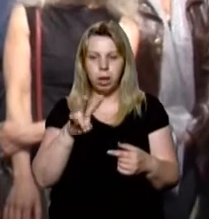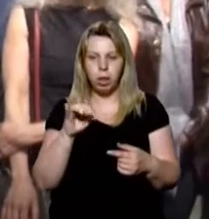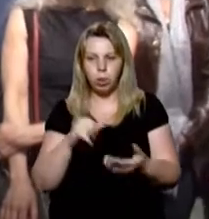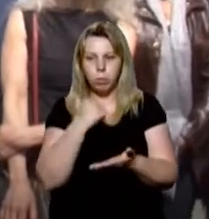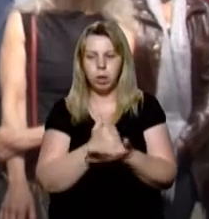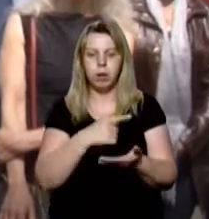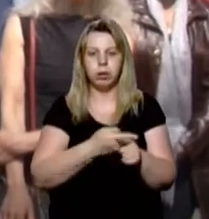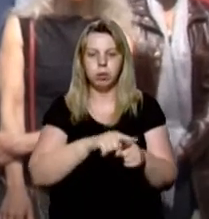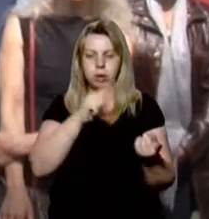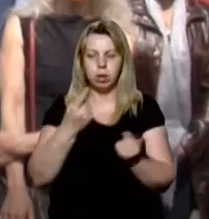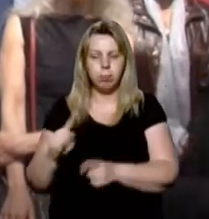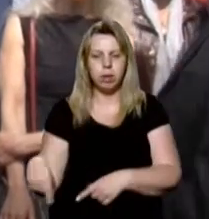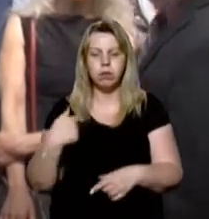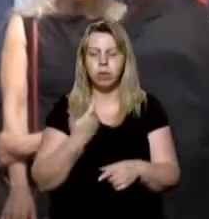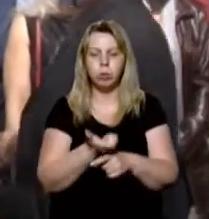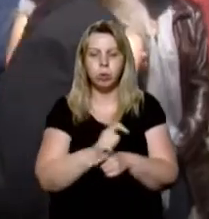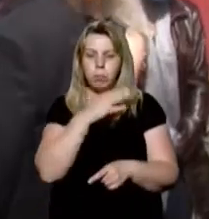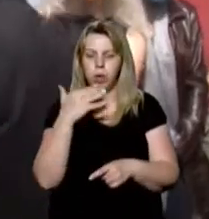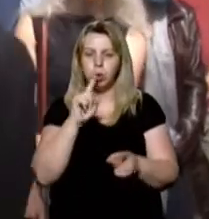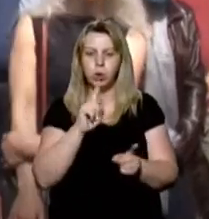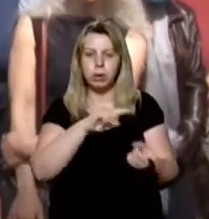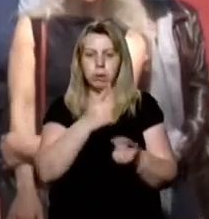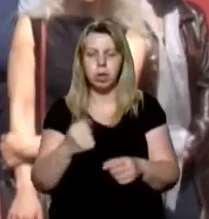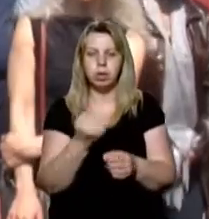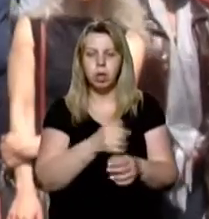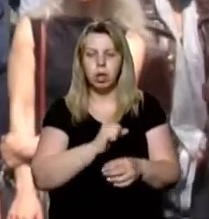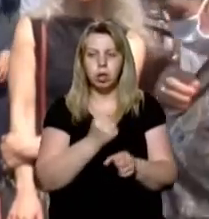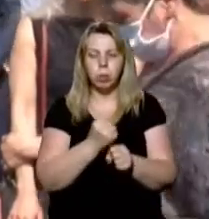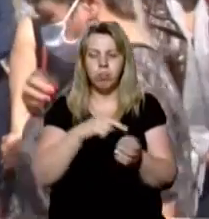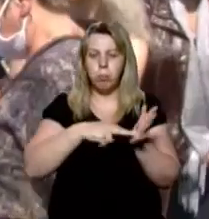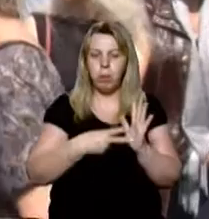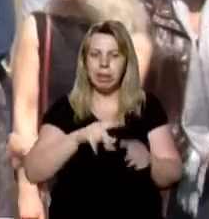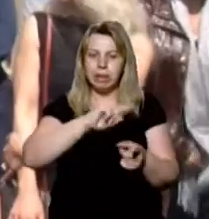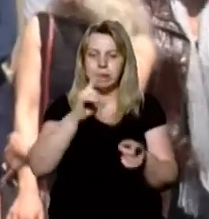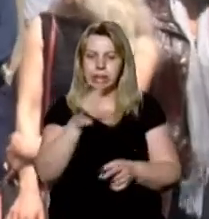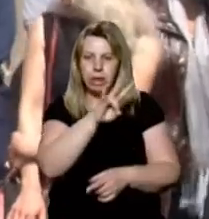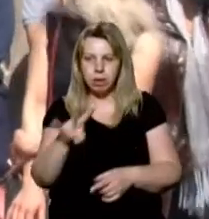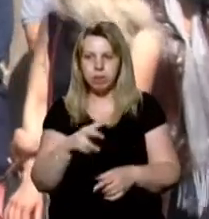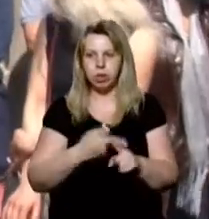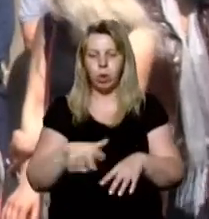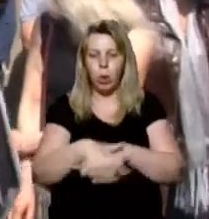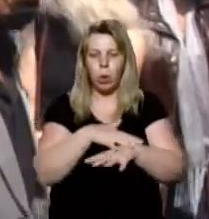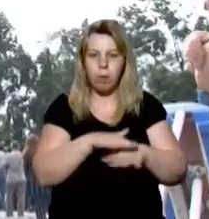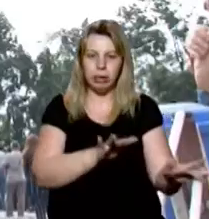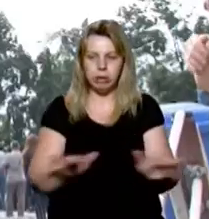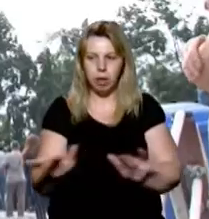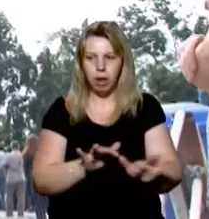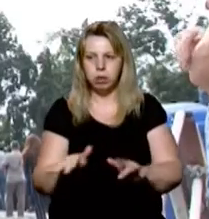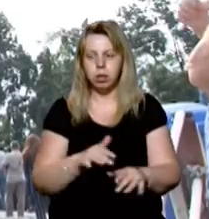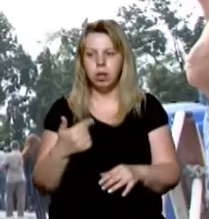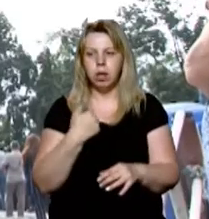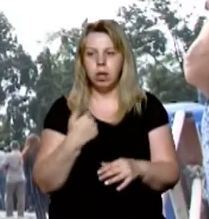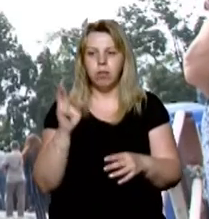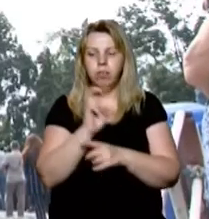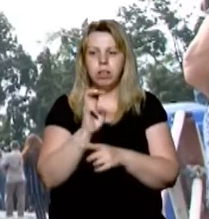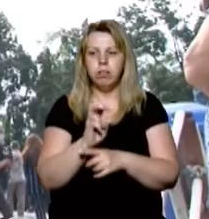ціла, де Закарпаття. Він дуже багато щось зробив і в плані церкви, і в плані громадської діяльності. Я часто